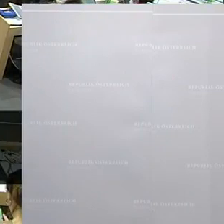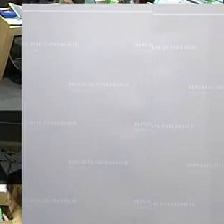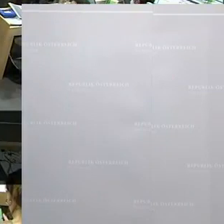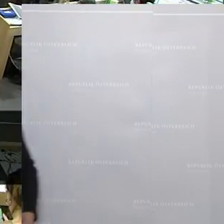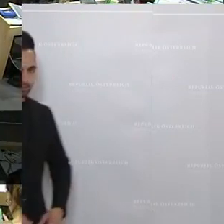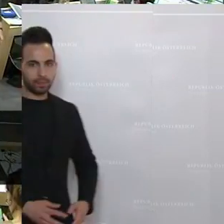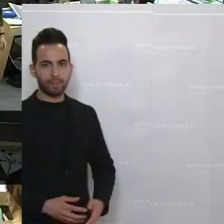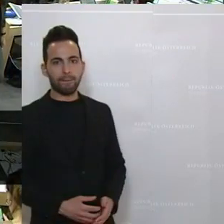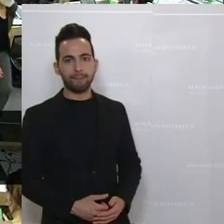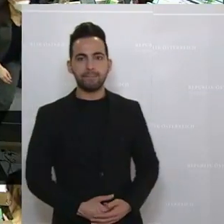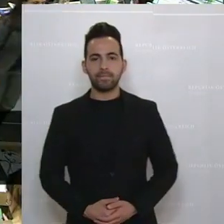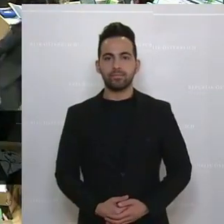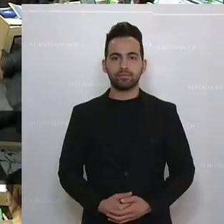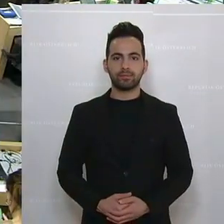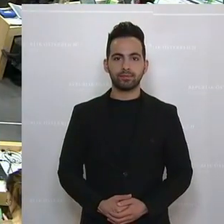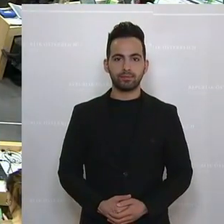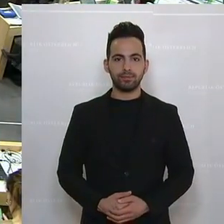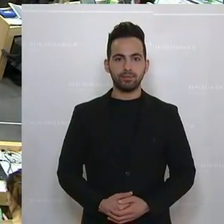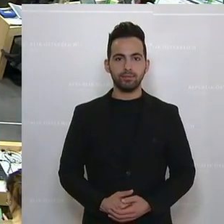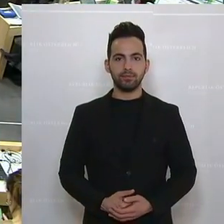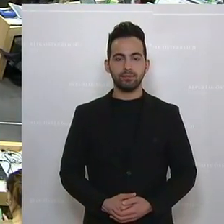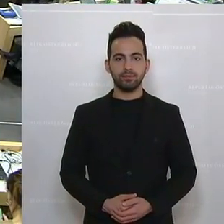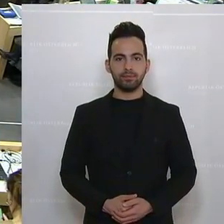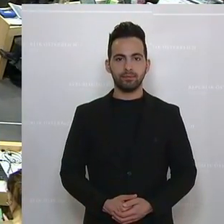Und der erste Redner ist am Pult, Ernst Gödel, ÖVP.